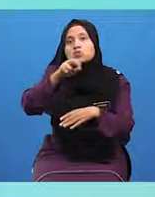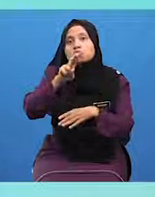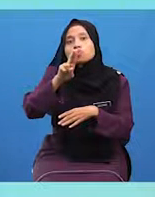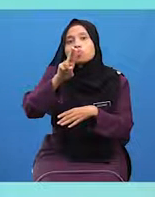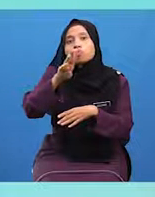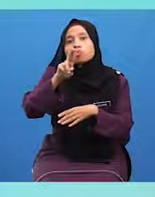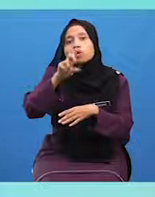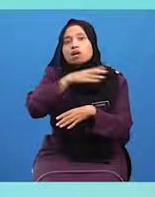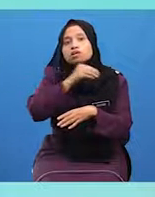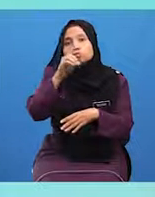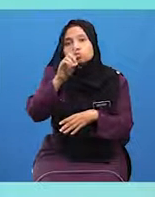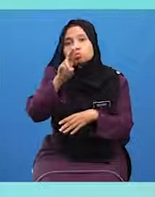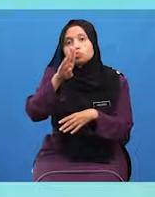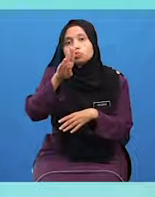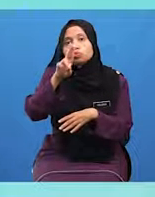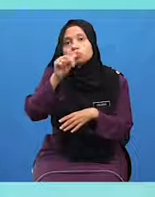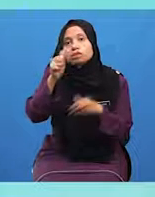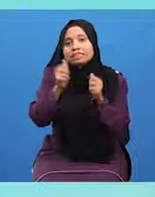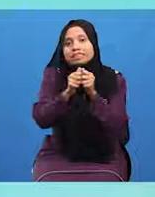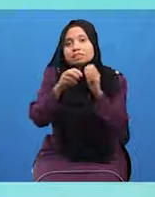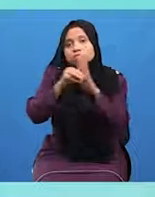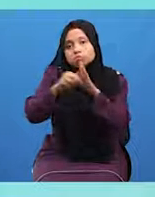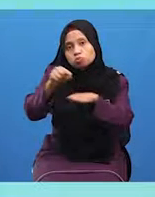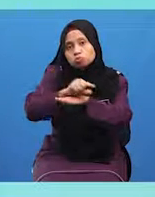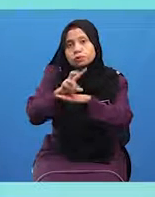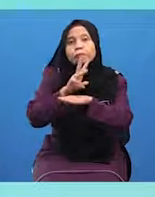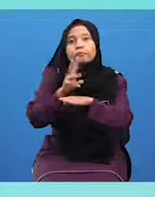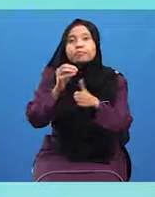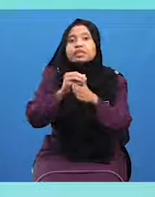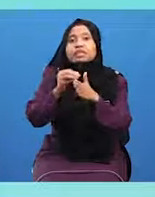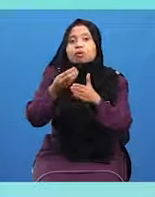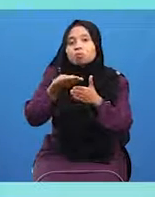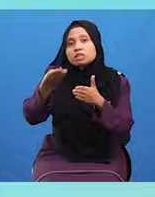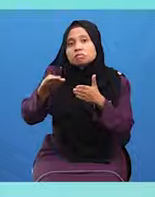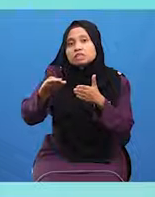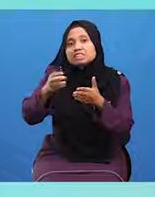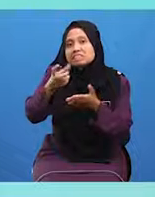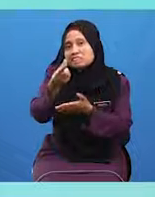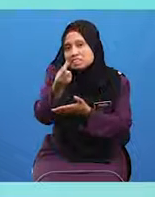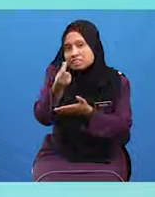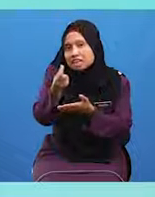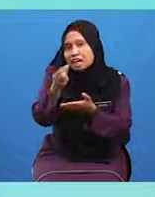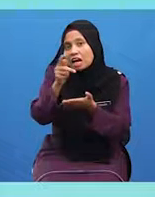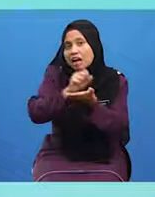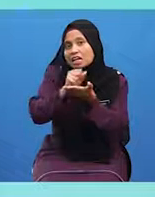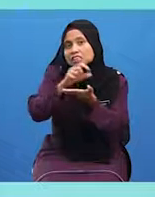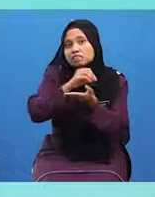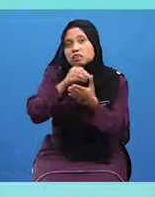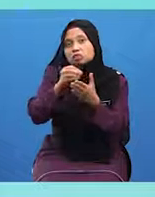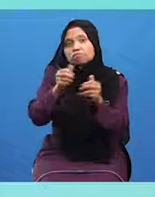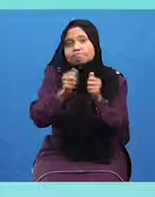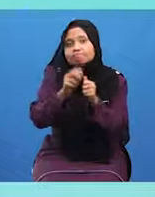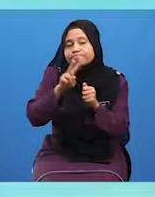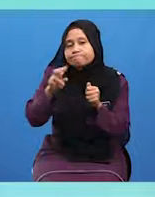dan dubur Dengan menggunakan air atau benda-benda kesan Atau dengan kedua-duanya